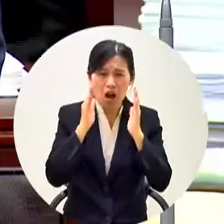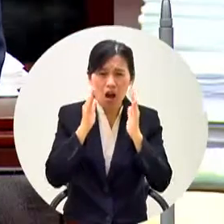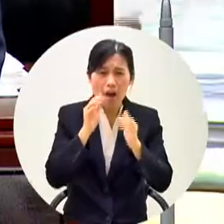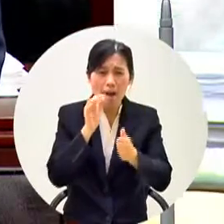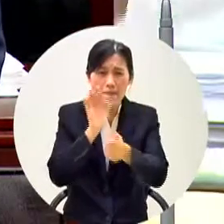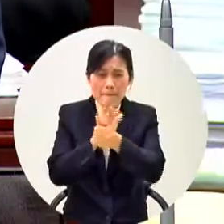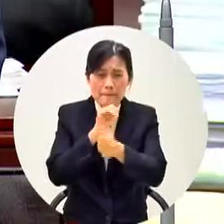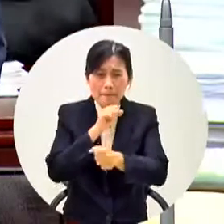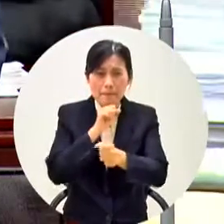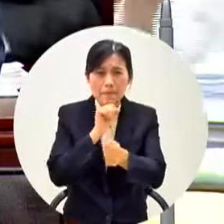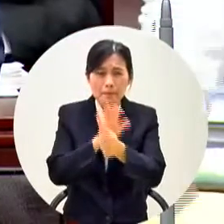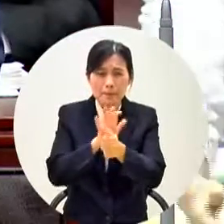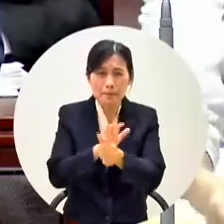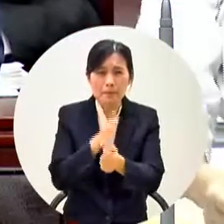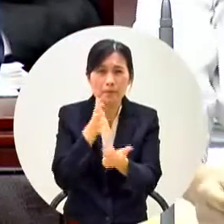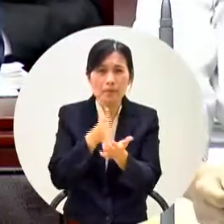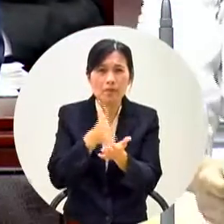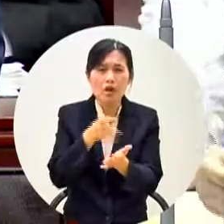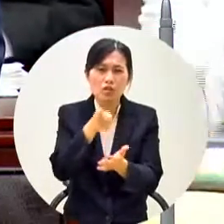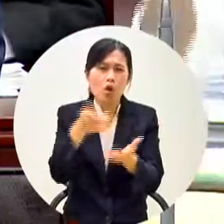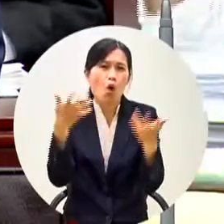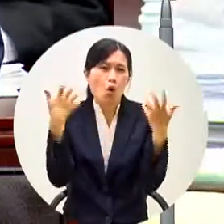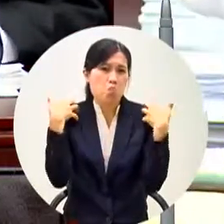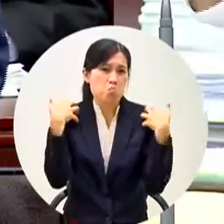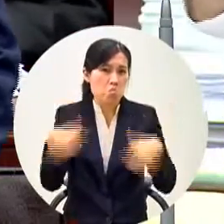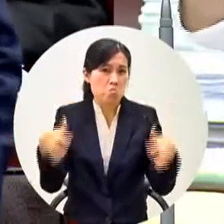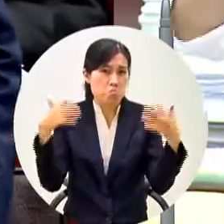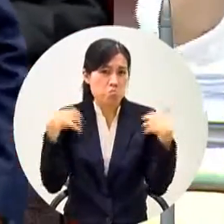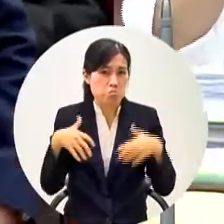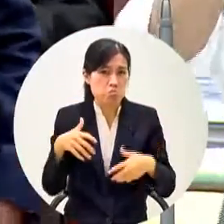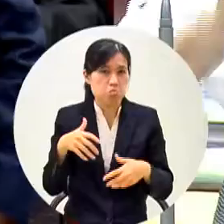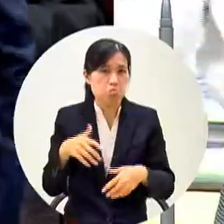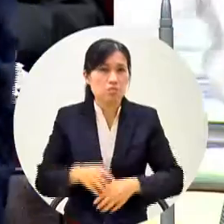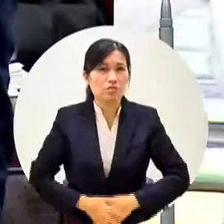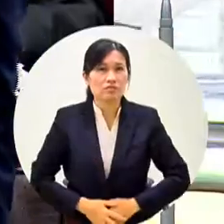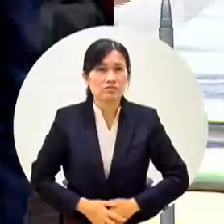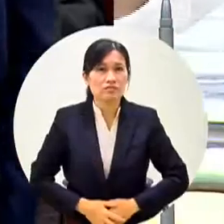關注發言你就是沒有善盡責任好我再請教你